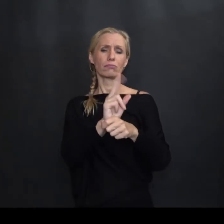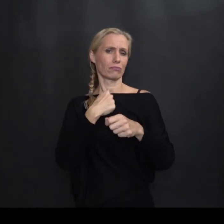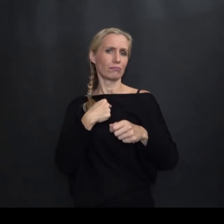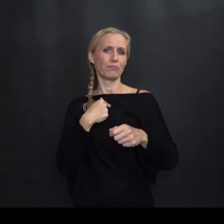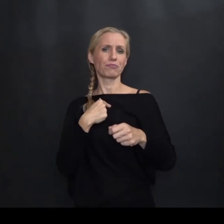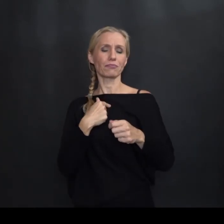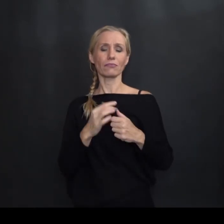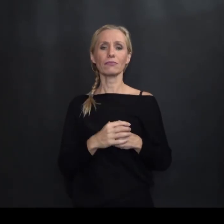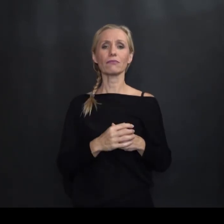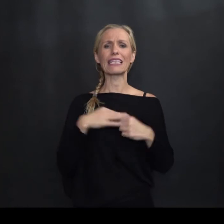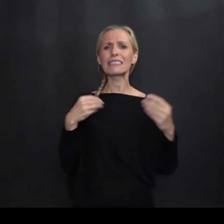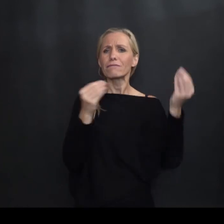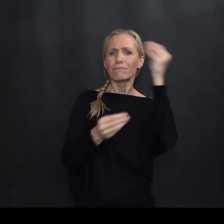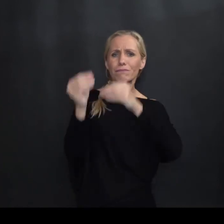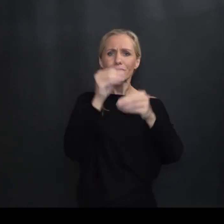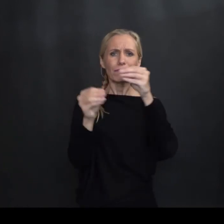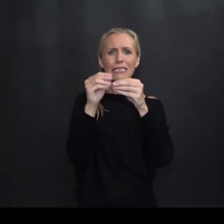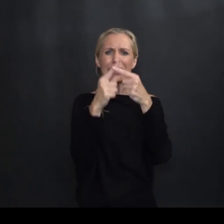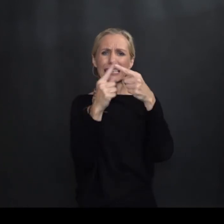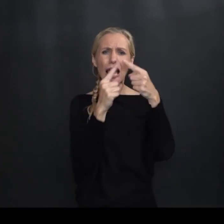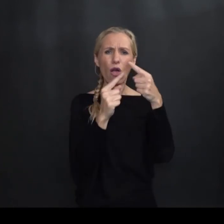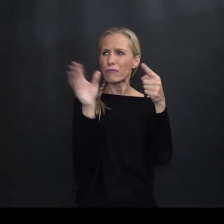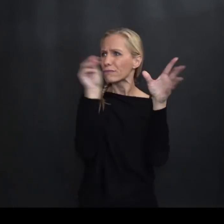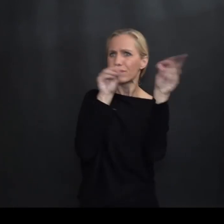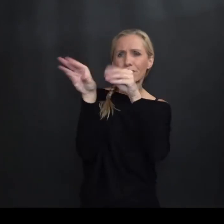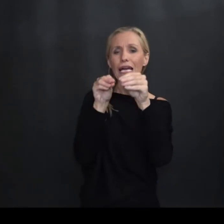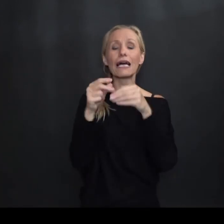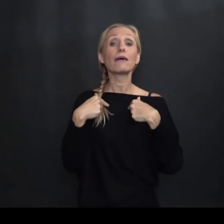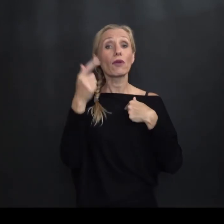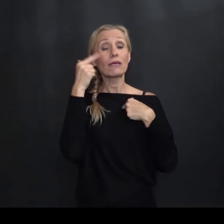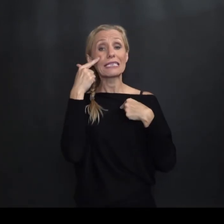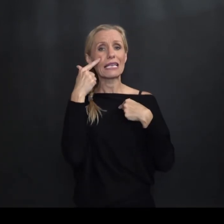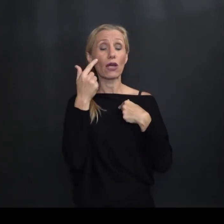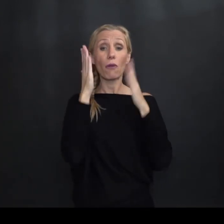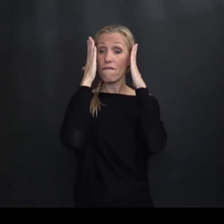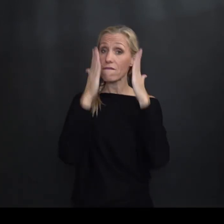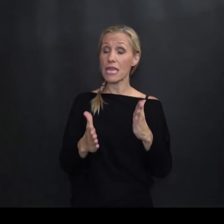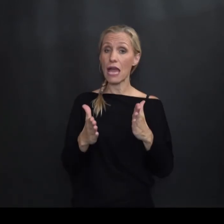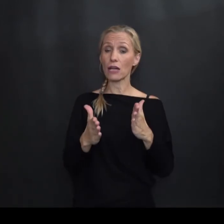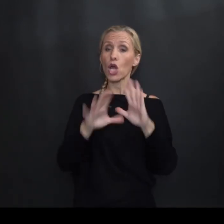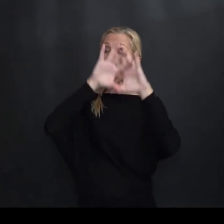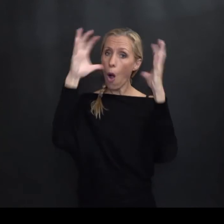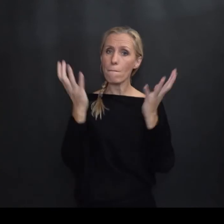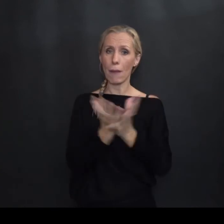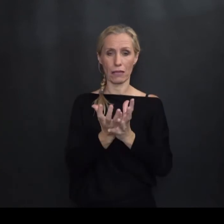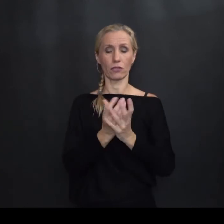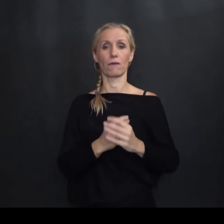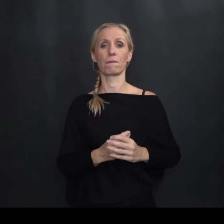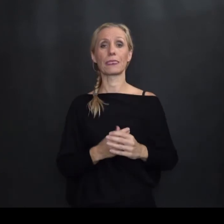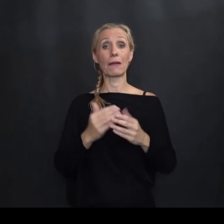Da se kompletiraju Dijelovi Kako bi naše Akvizice izgledale Što vjernije I kompletnije